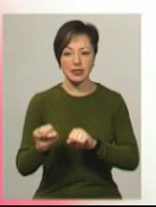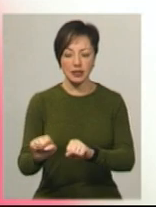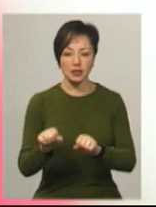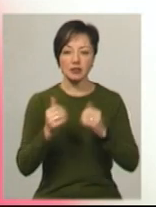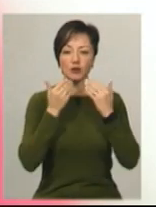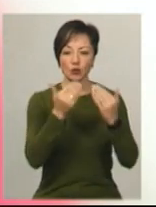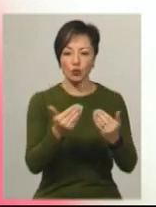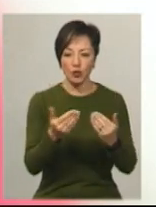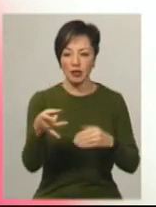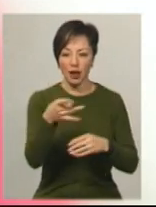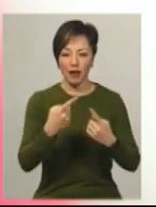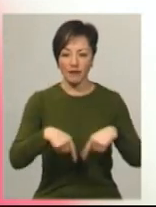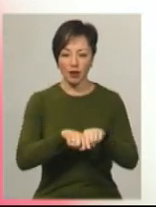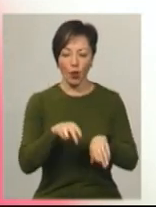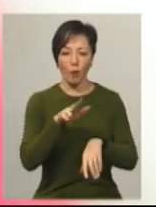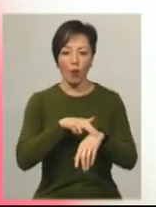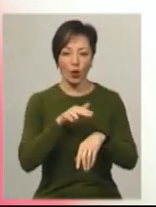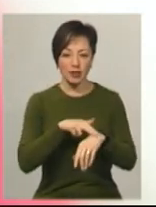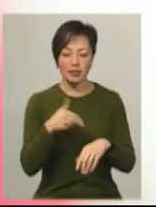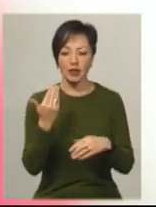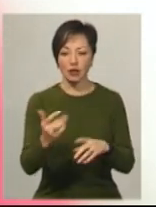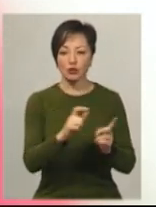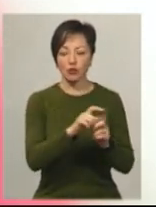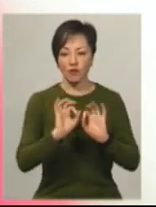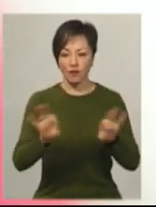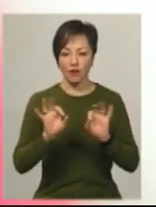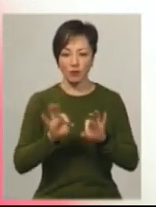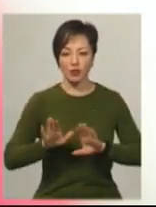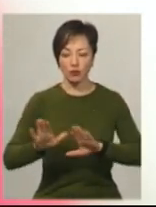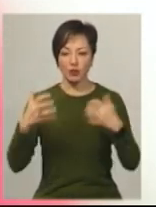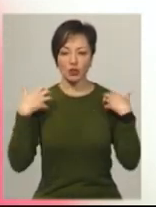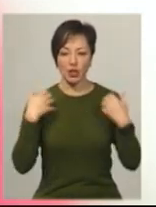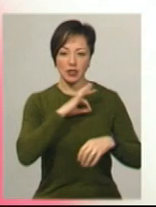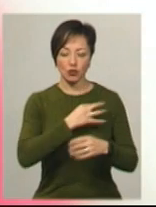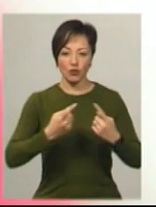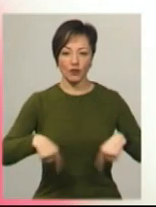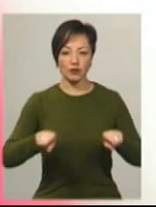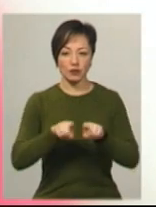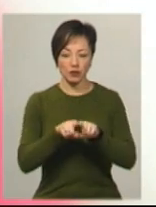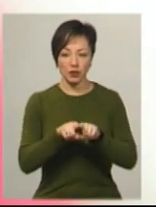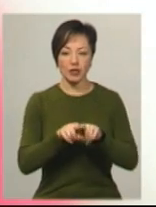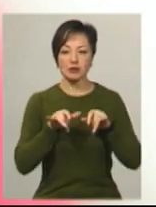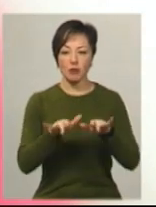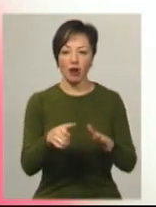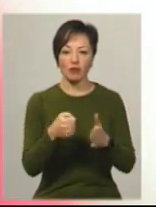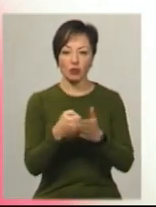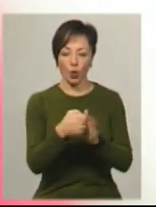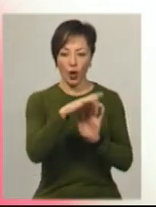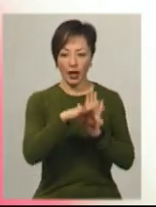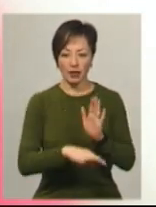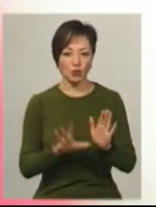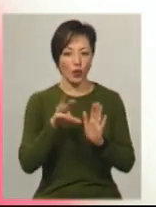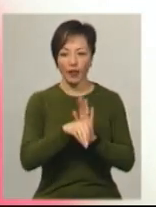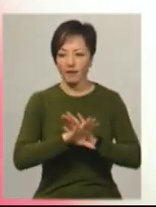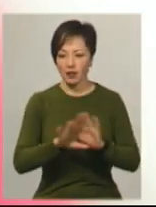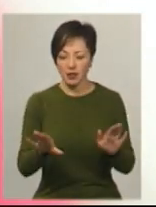райвідділку Нацполіції. За її словами, заступник начальника слідчого відділку Олександр Алексєєв справу до єдиного реєстру не